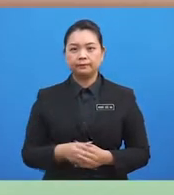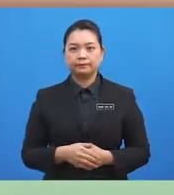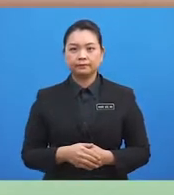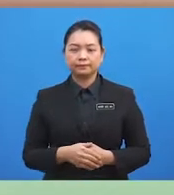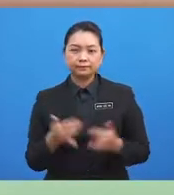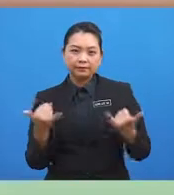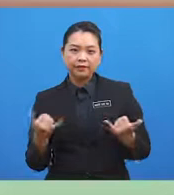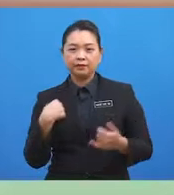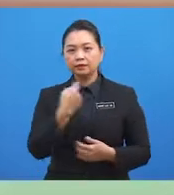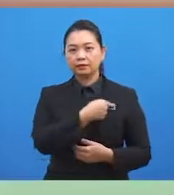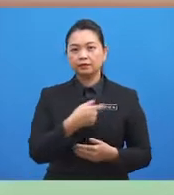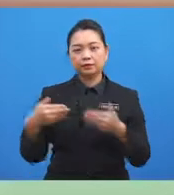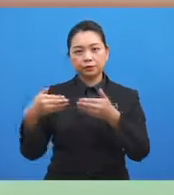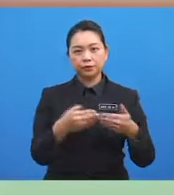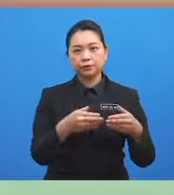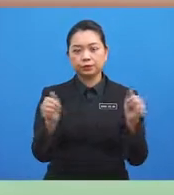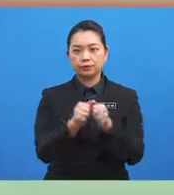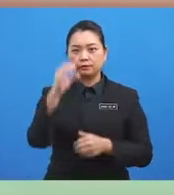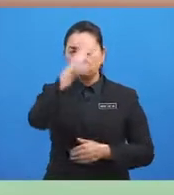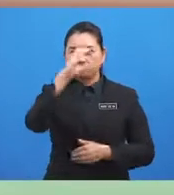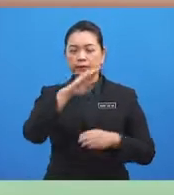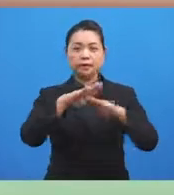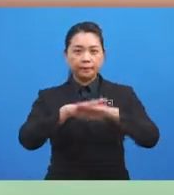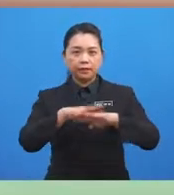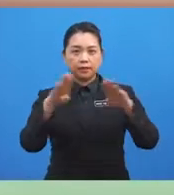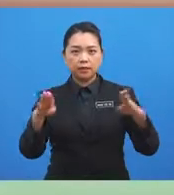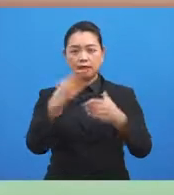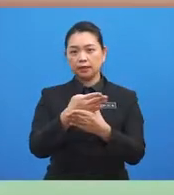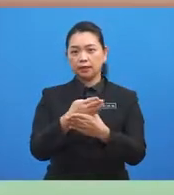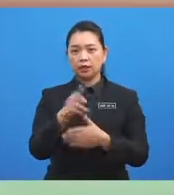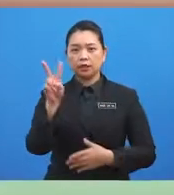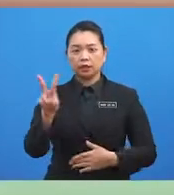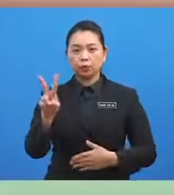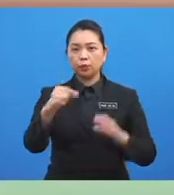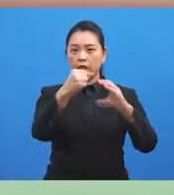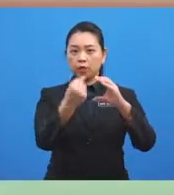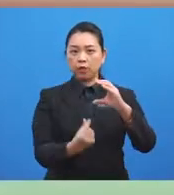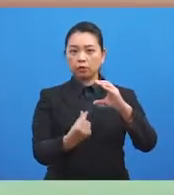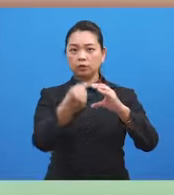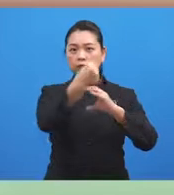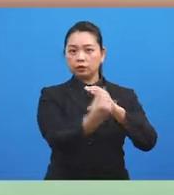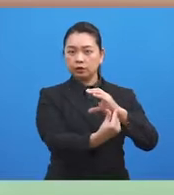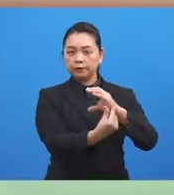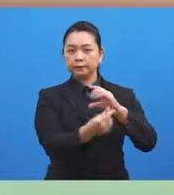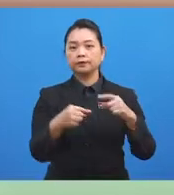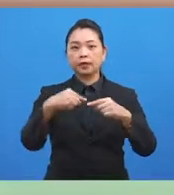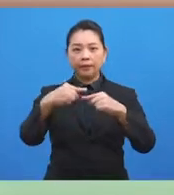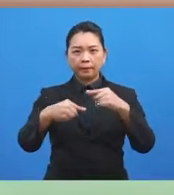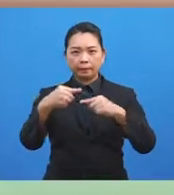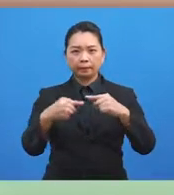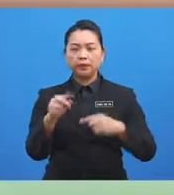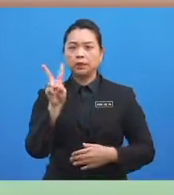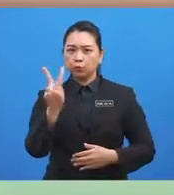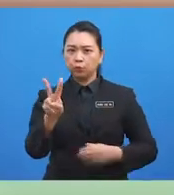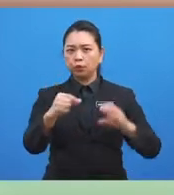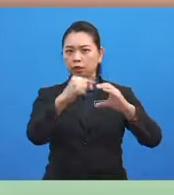sekarang kita teruskan dengan mencari beza antara dua longitude. Apabila dua longitude